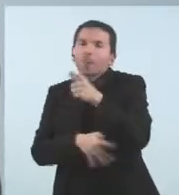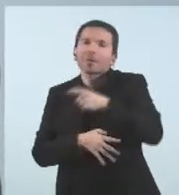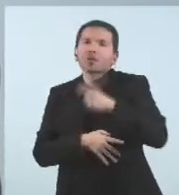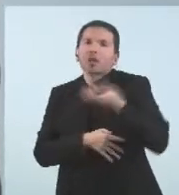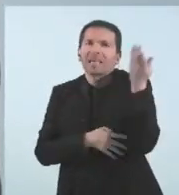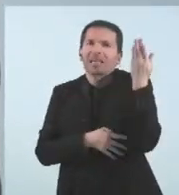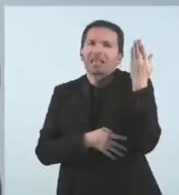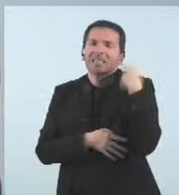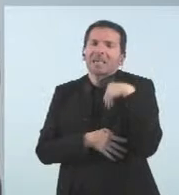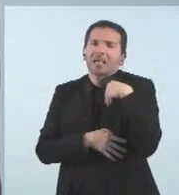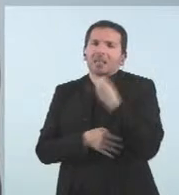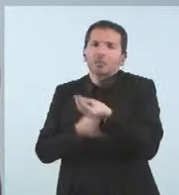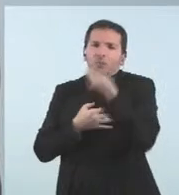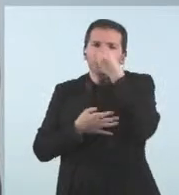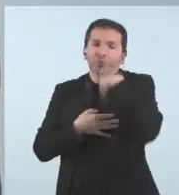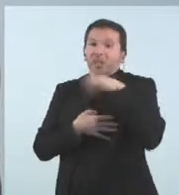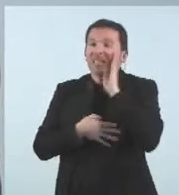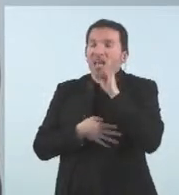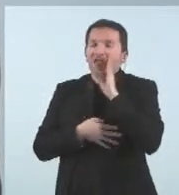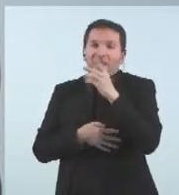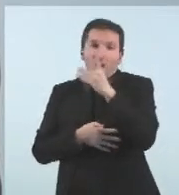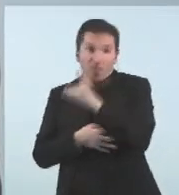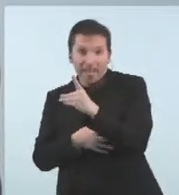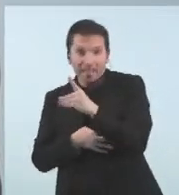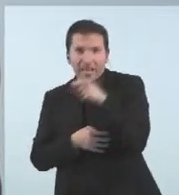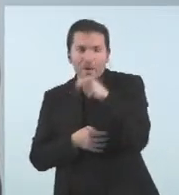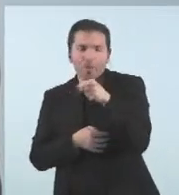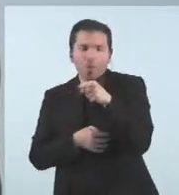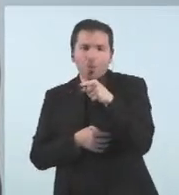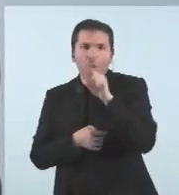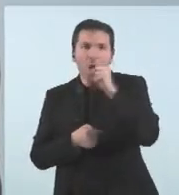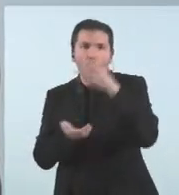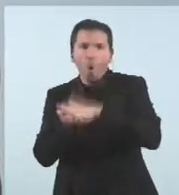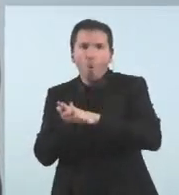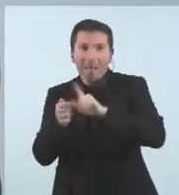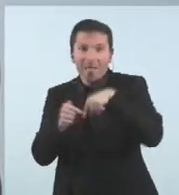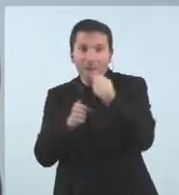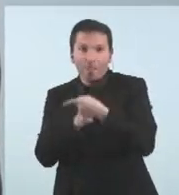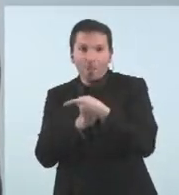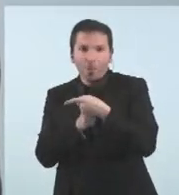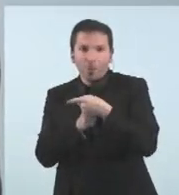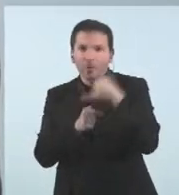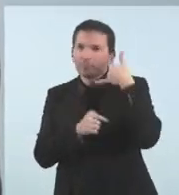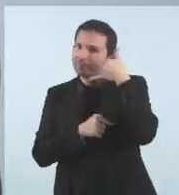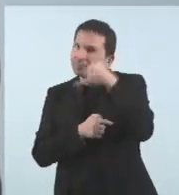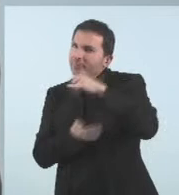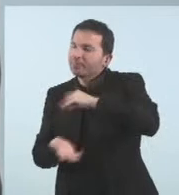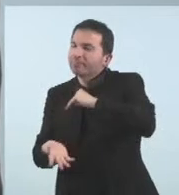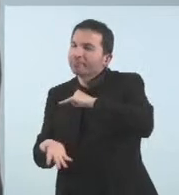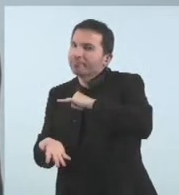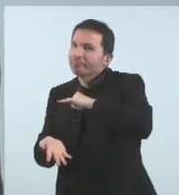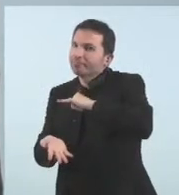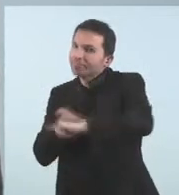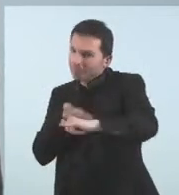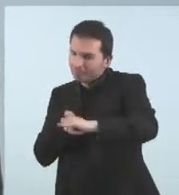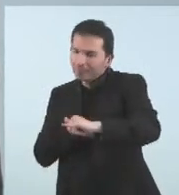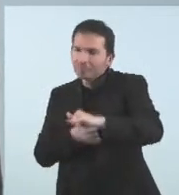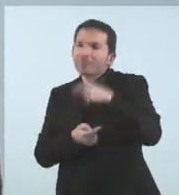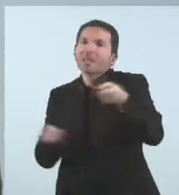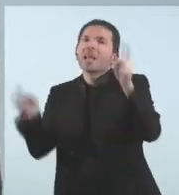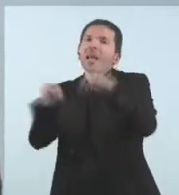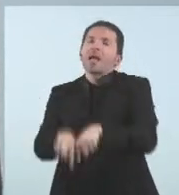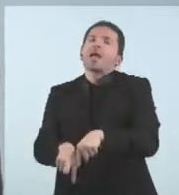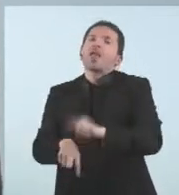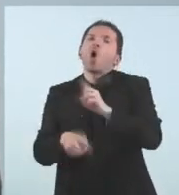ofereix la tercera dosi al cap d'un mes que és una mica la pregunta actual és aquesta escolta que ja m'han convocat